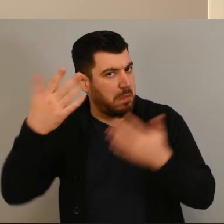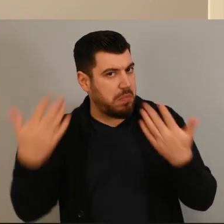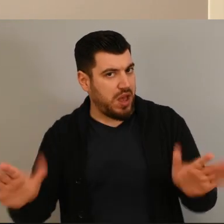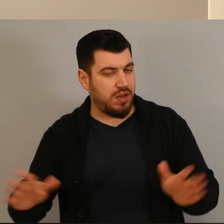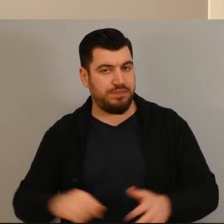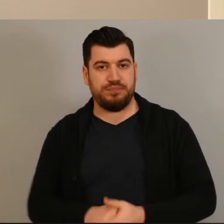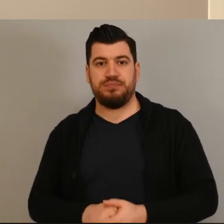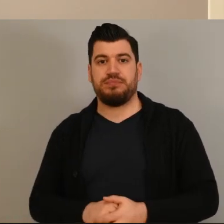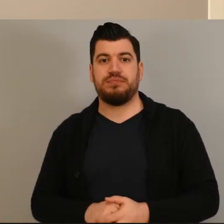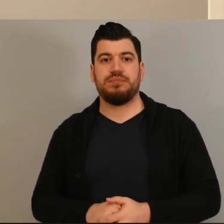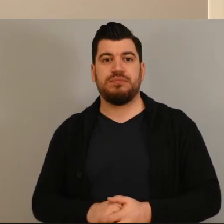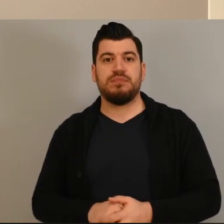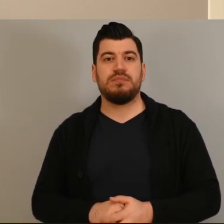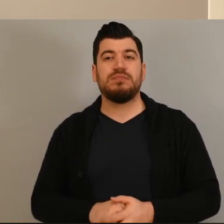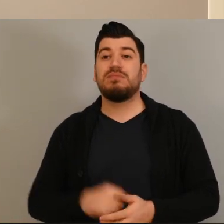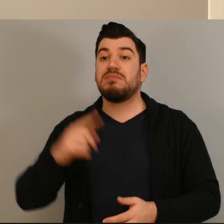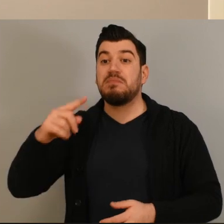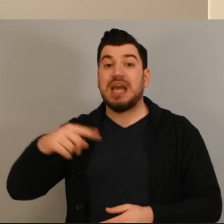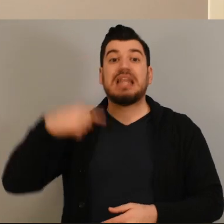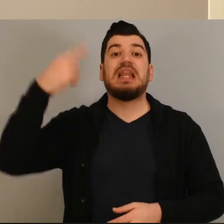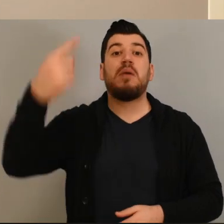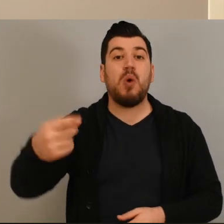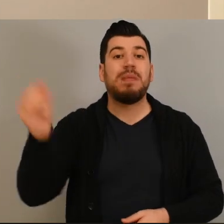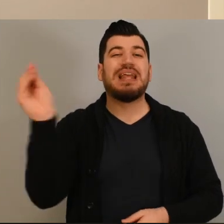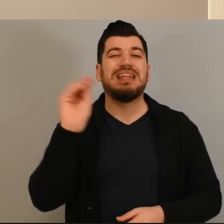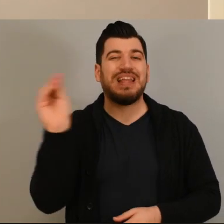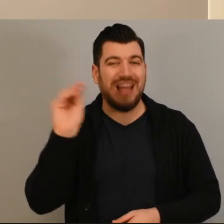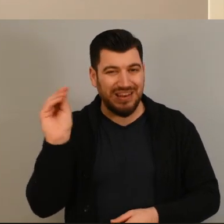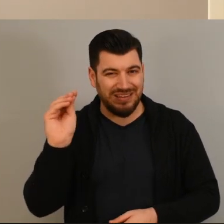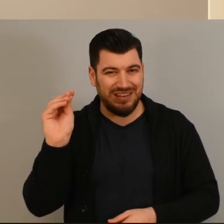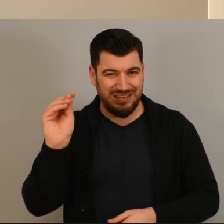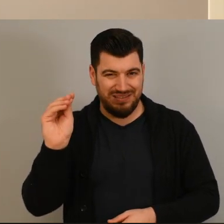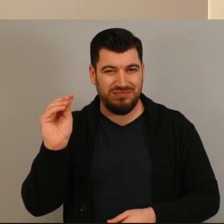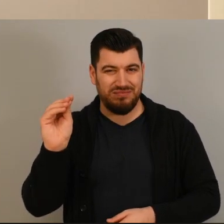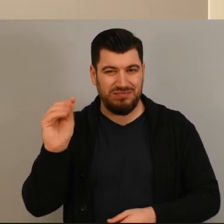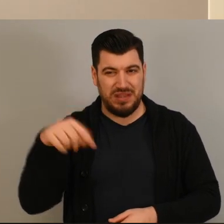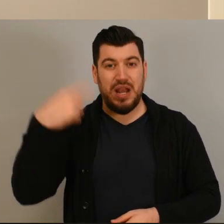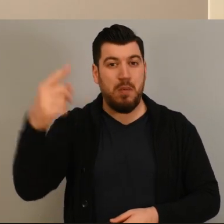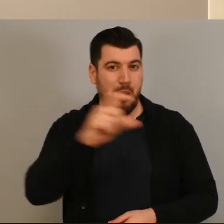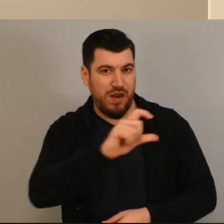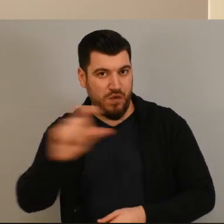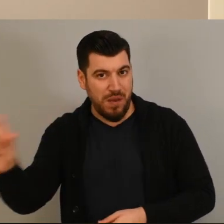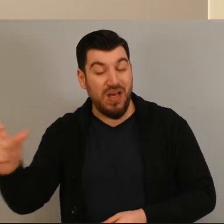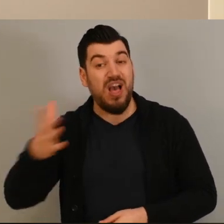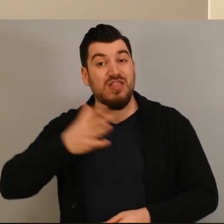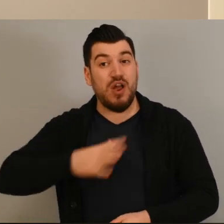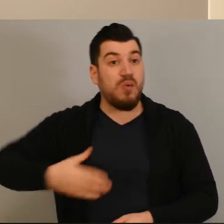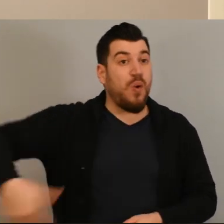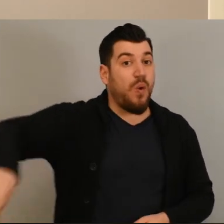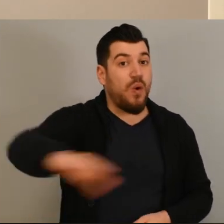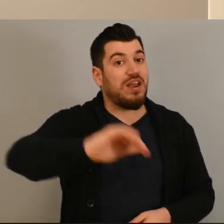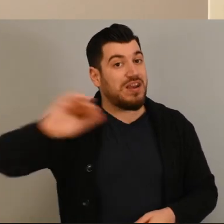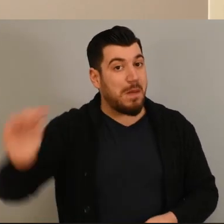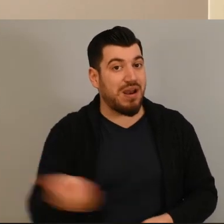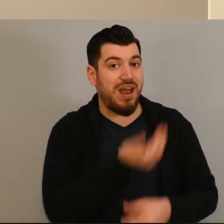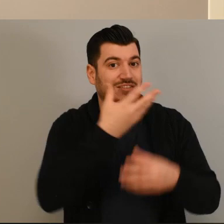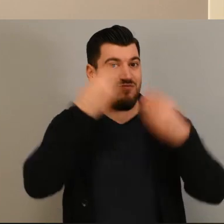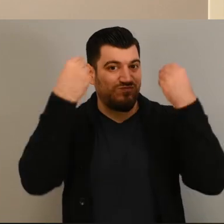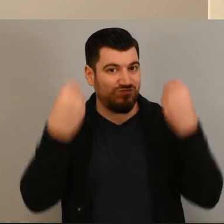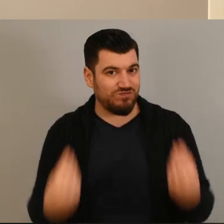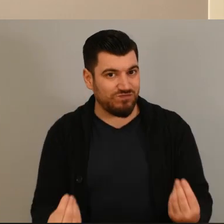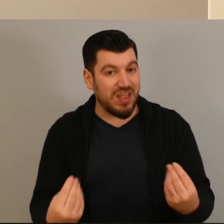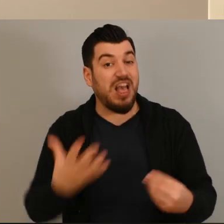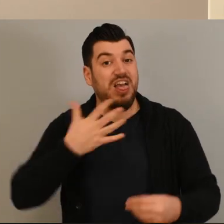συμβουλή, οτιδήποτε. Μέχρι να ξανασυναντηθούμε, μέχρι την άλλη βδομάδα θέλουμε να περνάτε